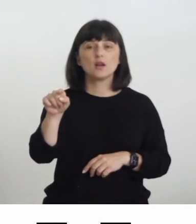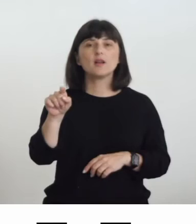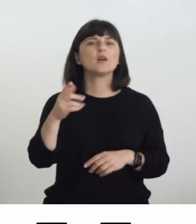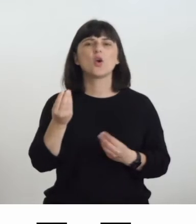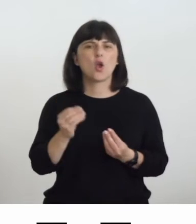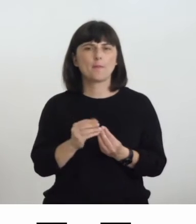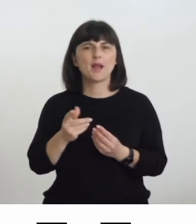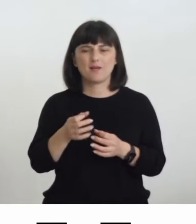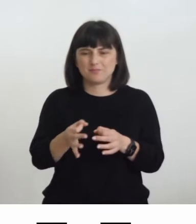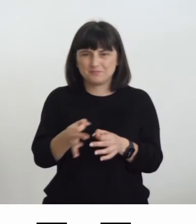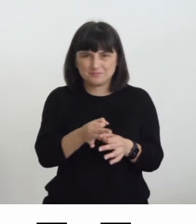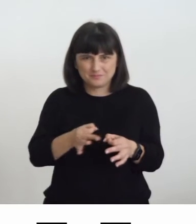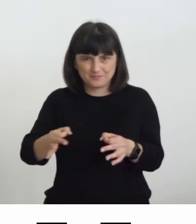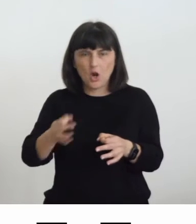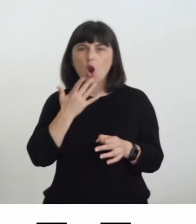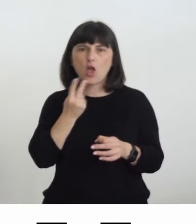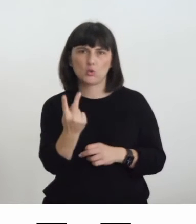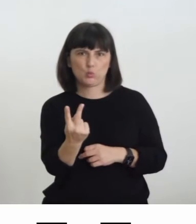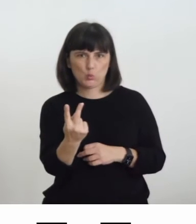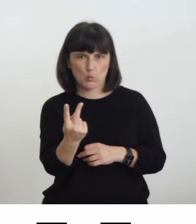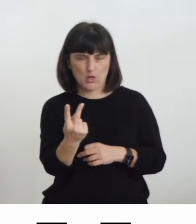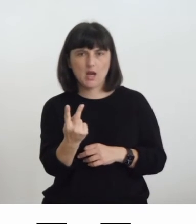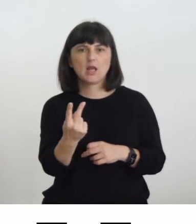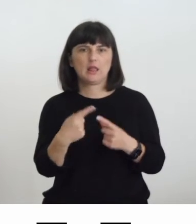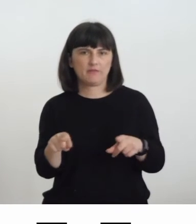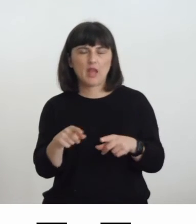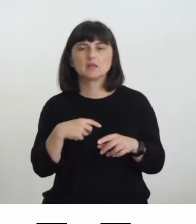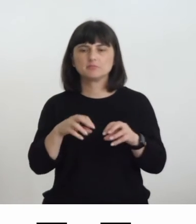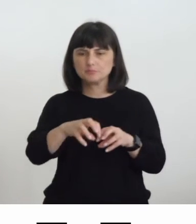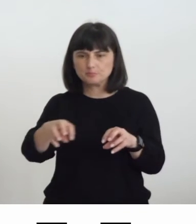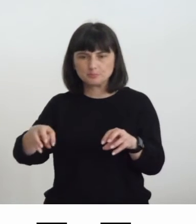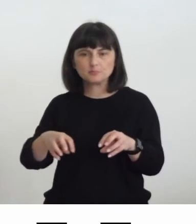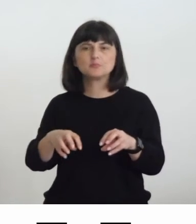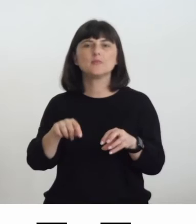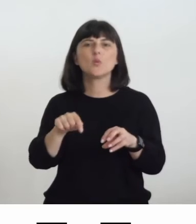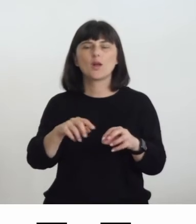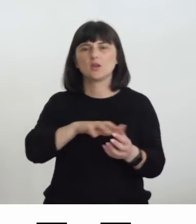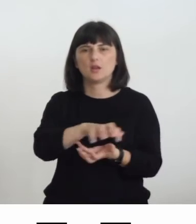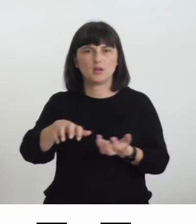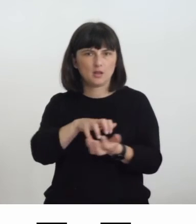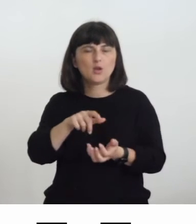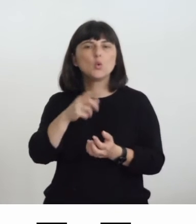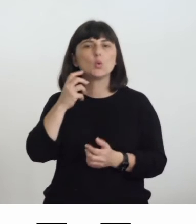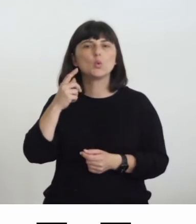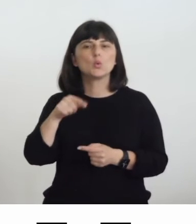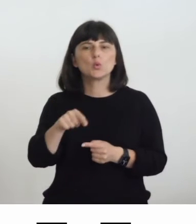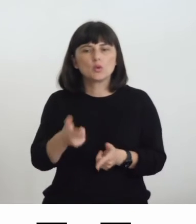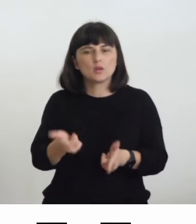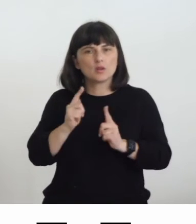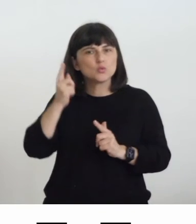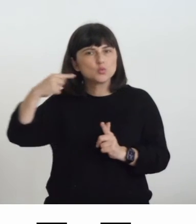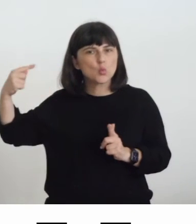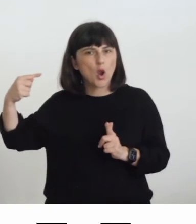di due diversi colori che ovviamente nel momento in cui sono mescolate producono una